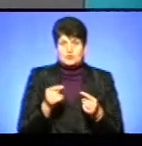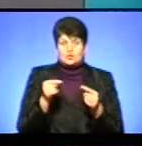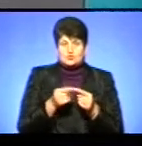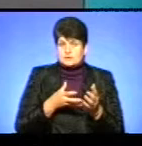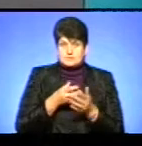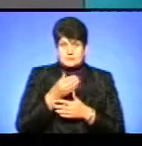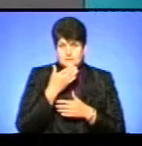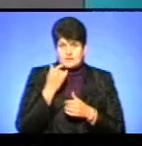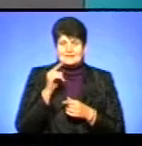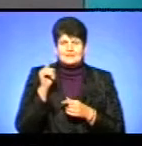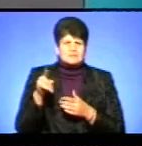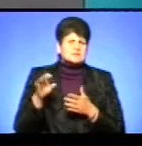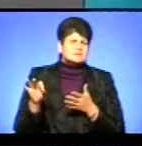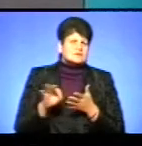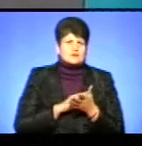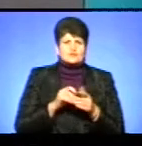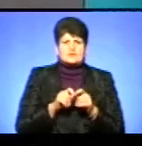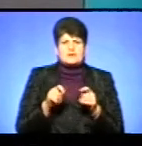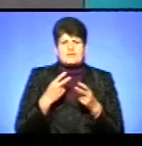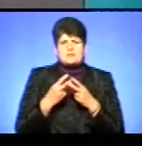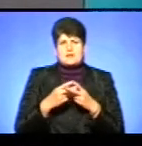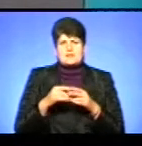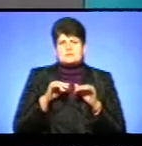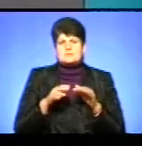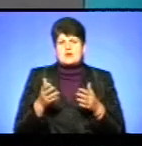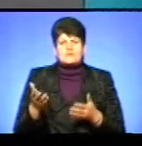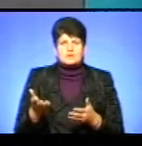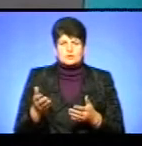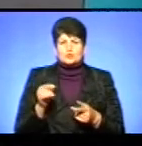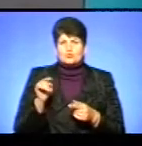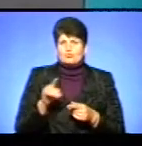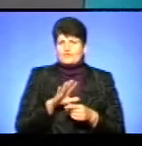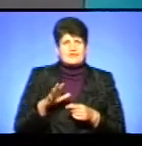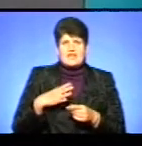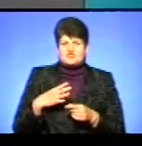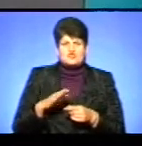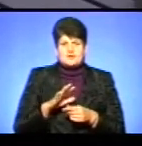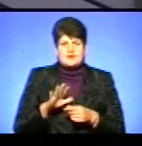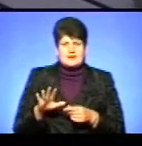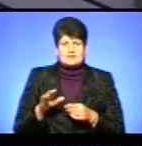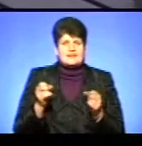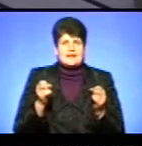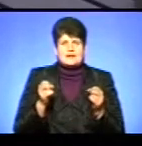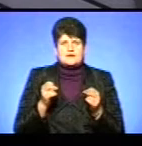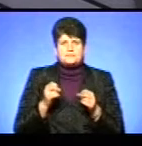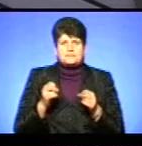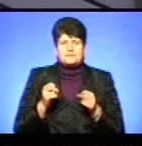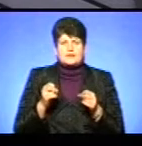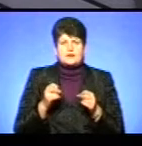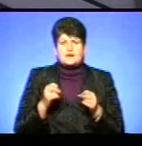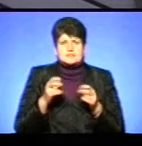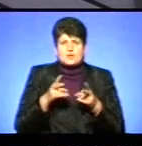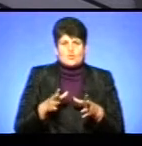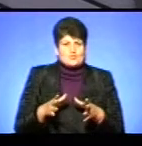не виплачує, ним зразу відкривається на нього кримінальна справа. Тому він, не чекаючи, не ризикуючися, щоб ситуація